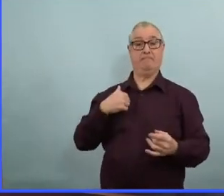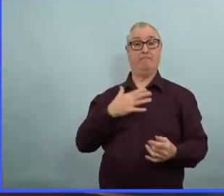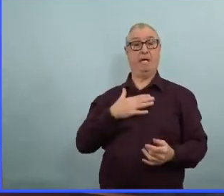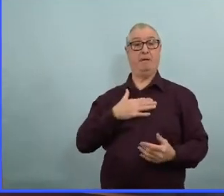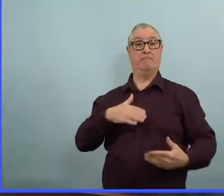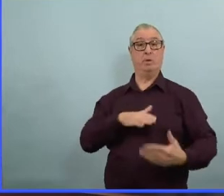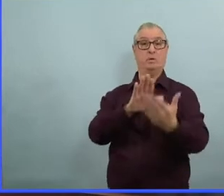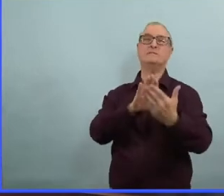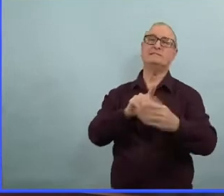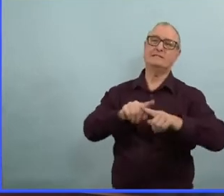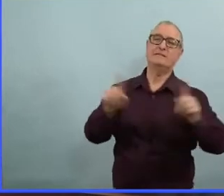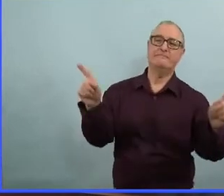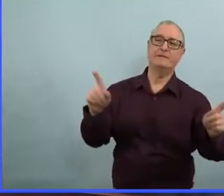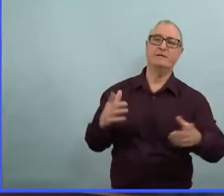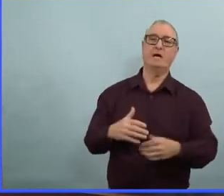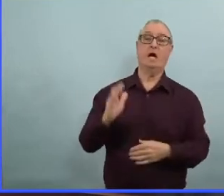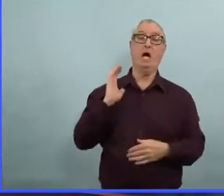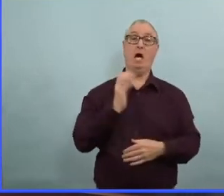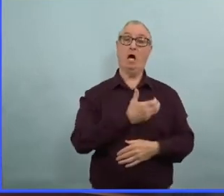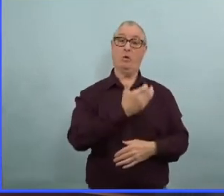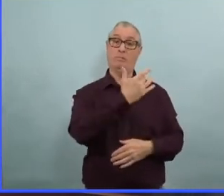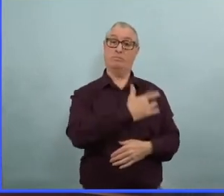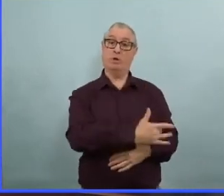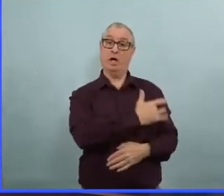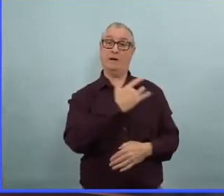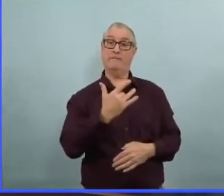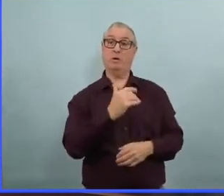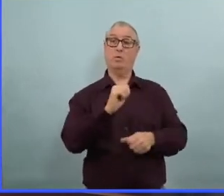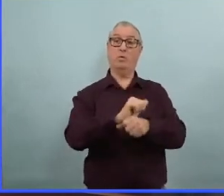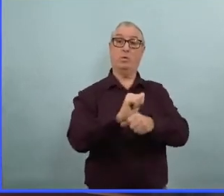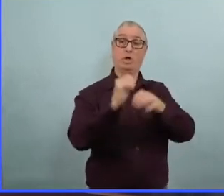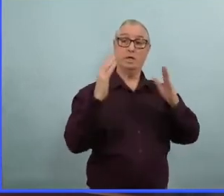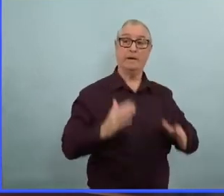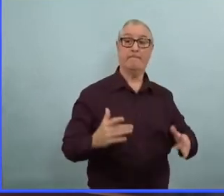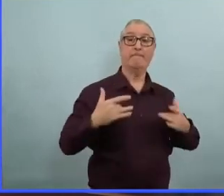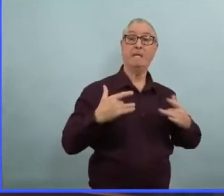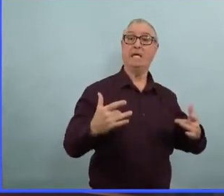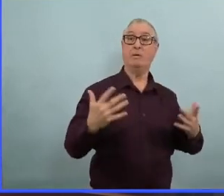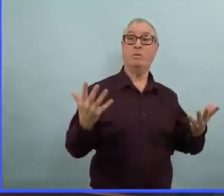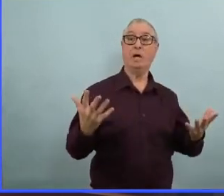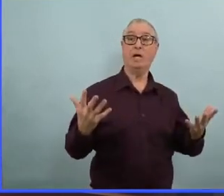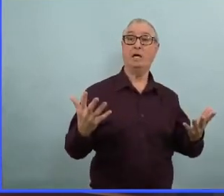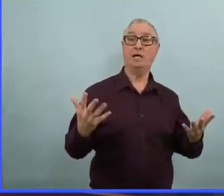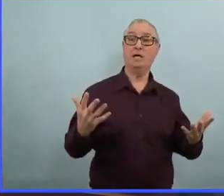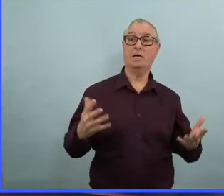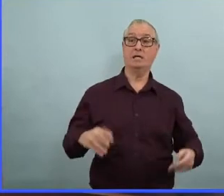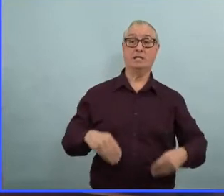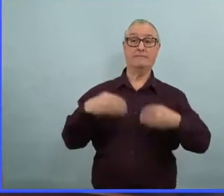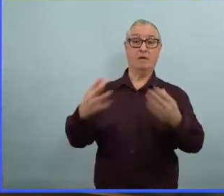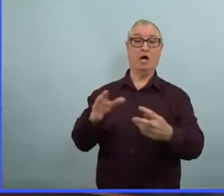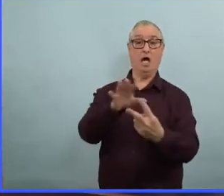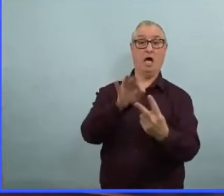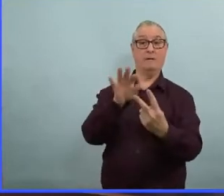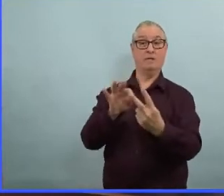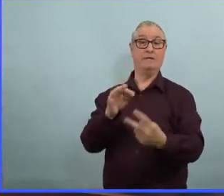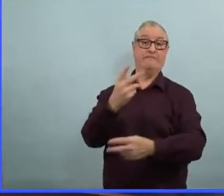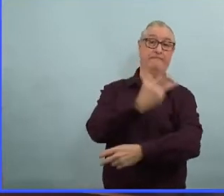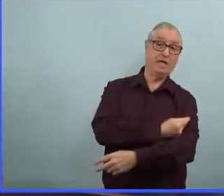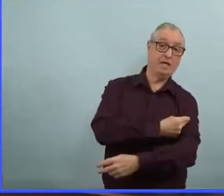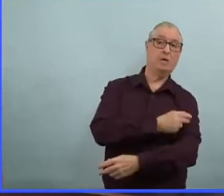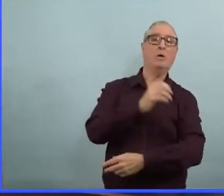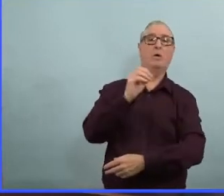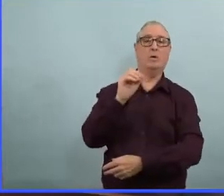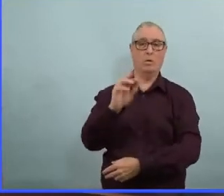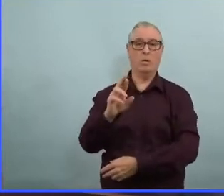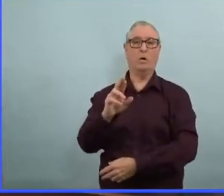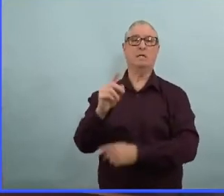gouvernementaux, on a dit les gens doivent soit se faire vacciner, soit se faire tester. Il y a peut-être d'autres manières de sortir de cette